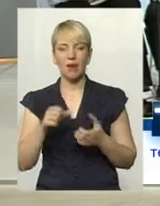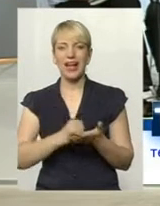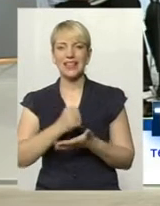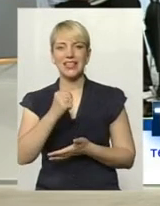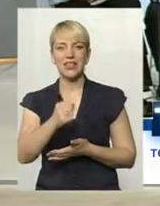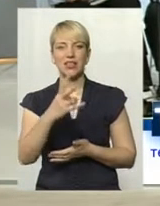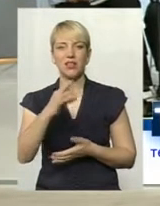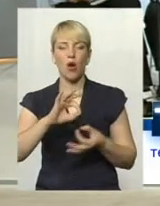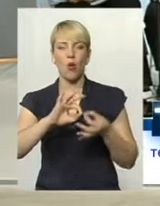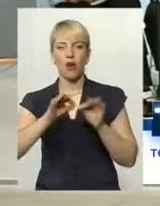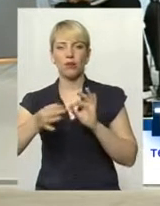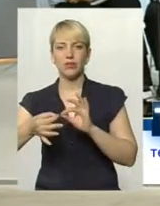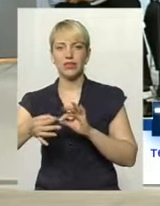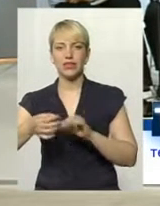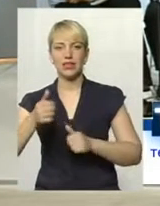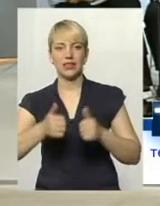олімпійські ігри.